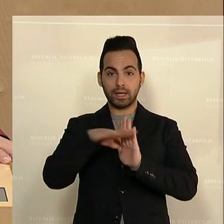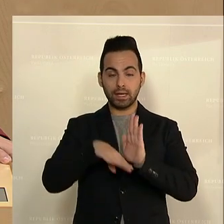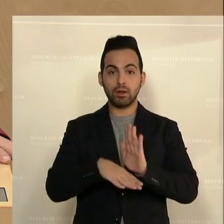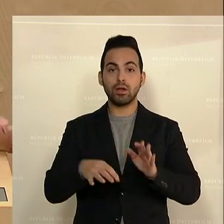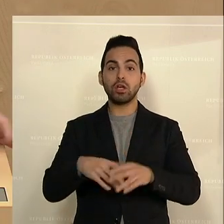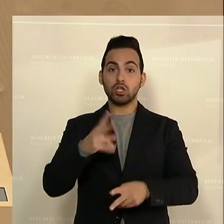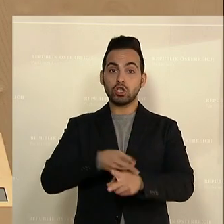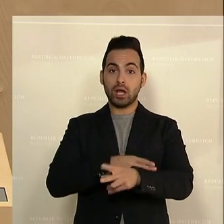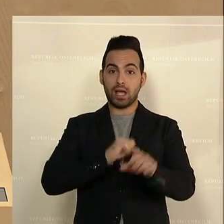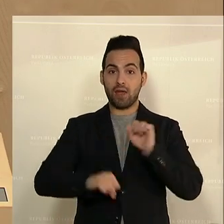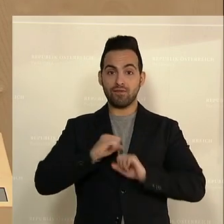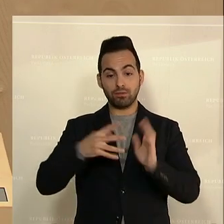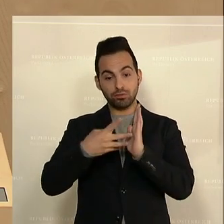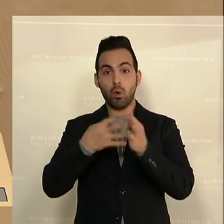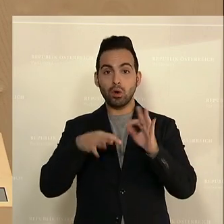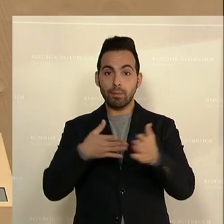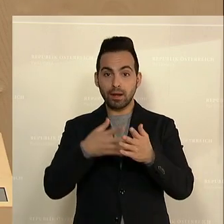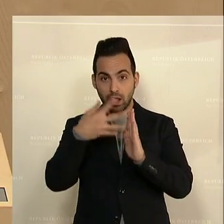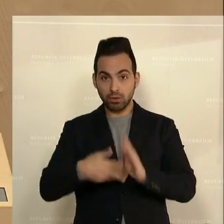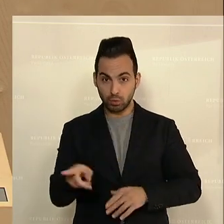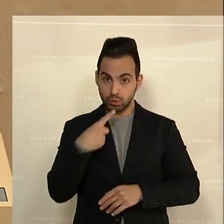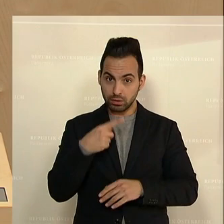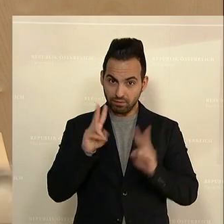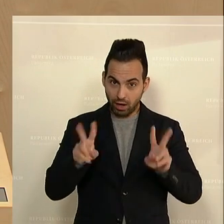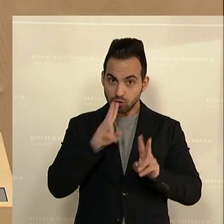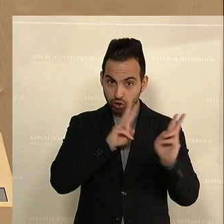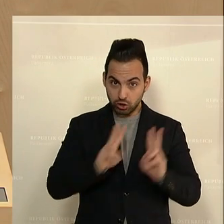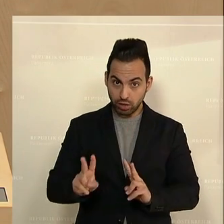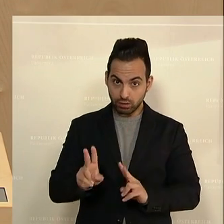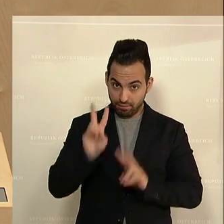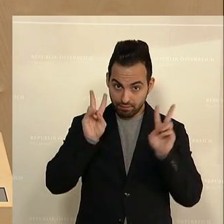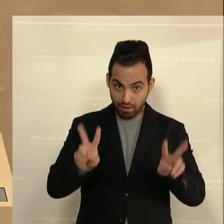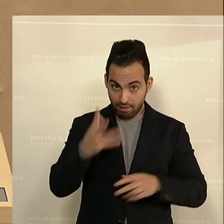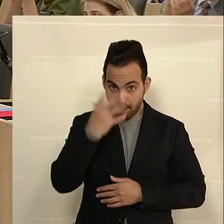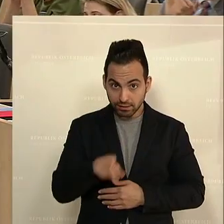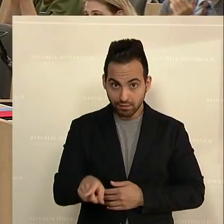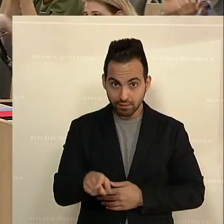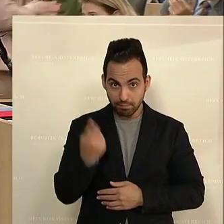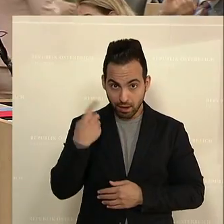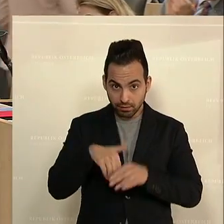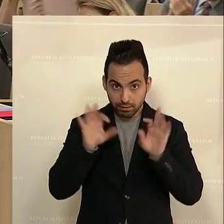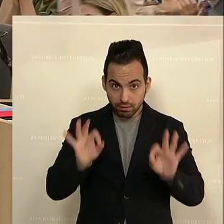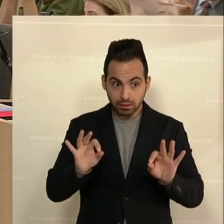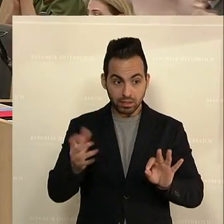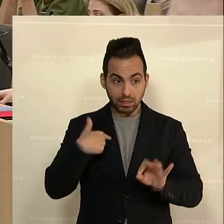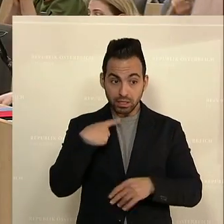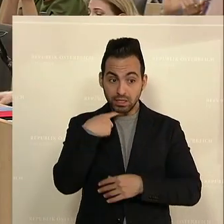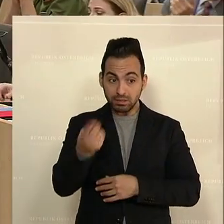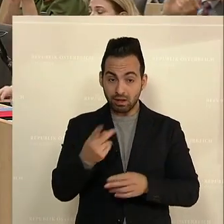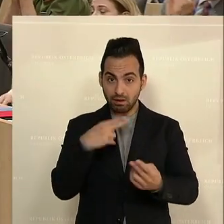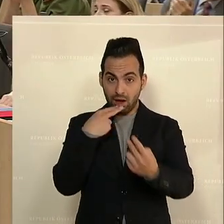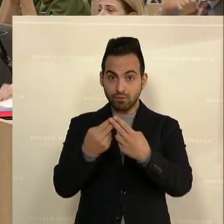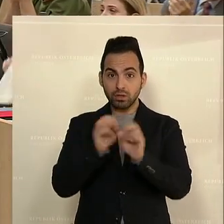Ermittlungen der Staatsanwalt und vieles mehr. Und das bezeichnen Sie allen Ernstes als Stillstand. Wirklich. Ich bezeichne das